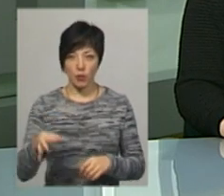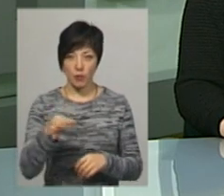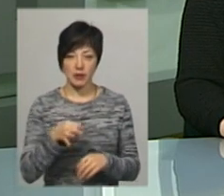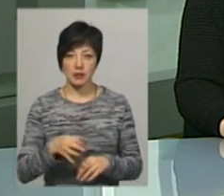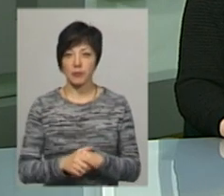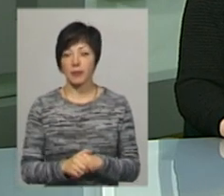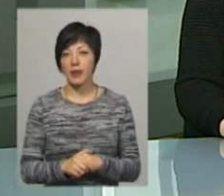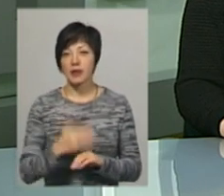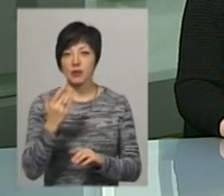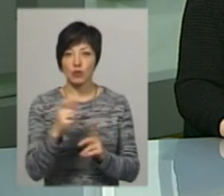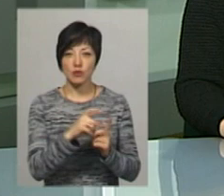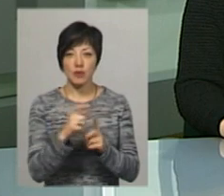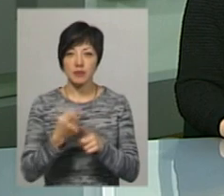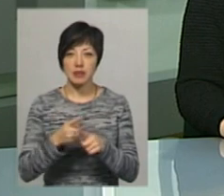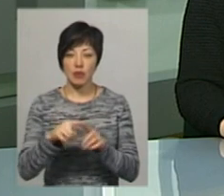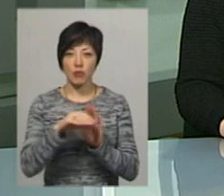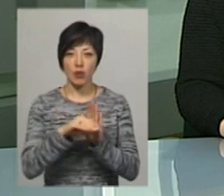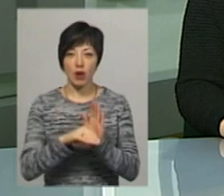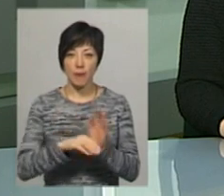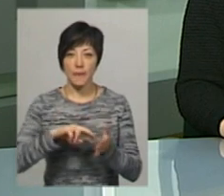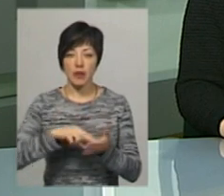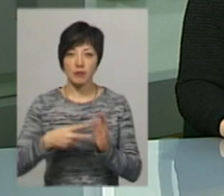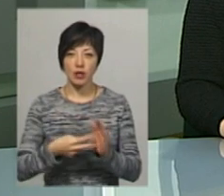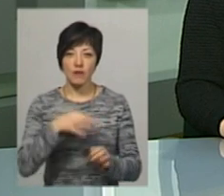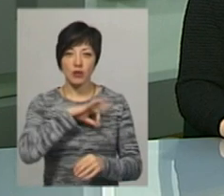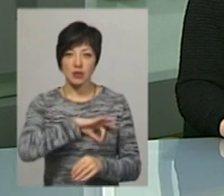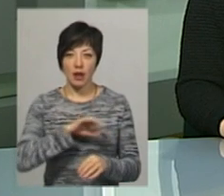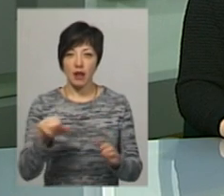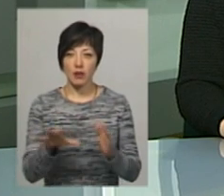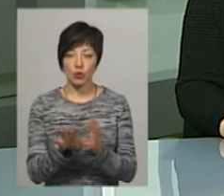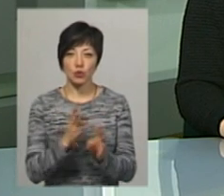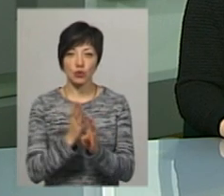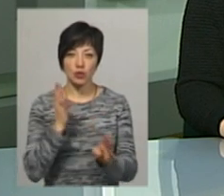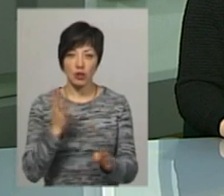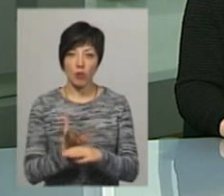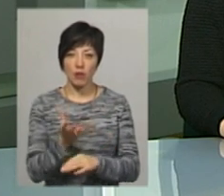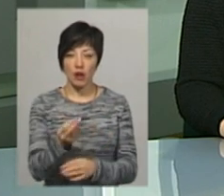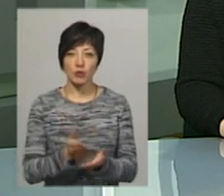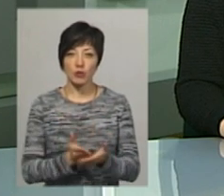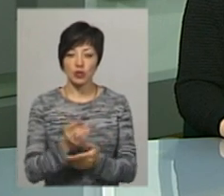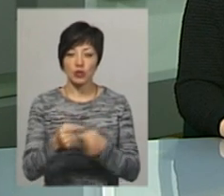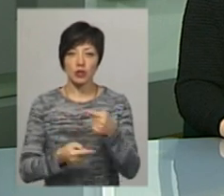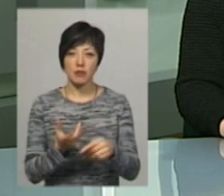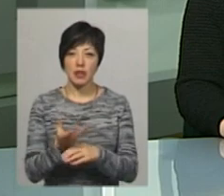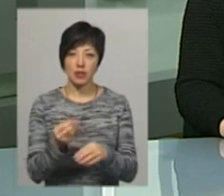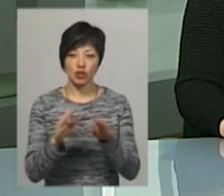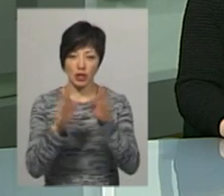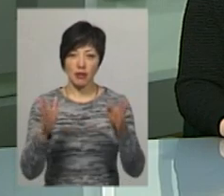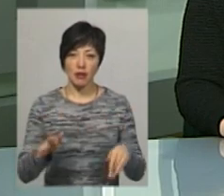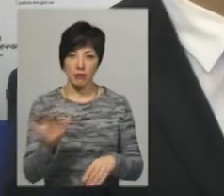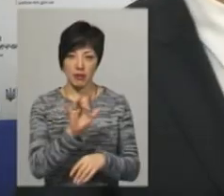Худняк. За його словами, це програма, яка передбачає використання електронної черги та оплату послуг через платіжний термінал.